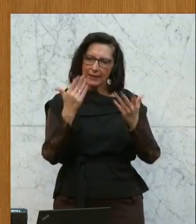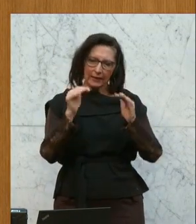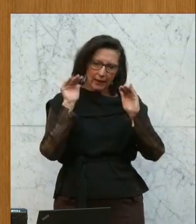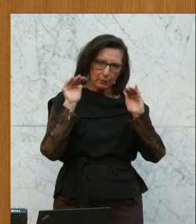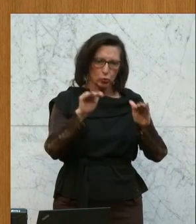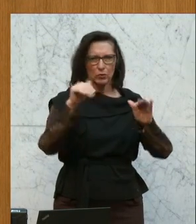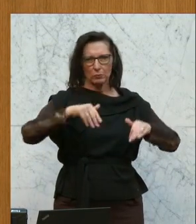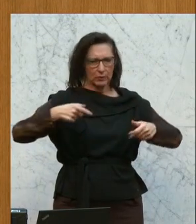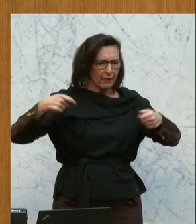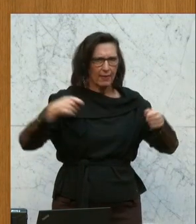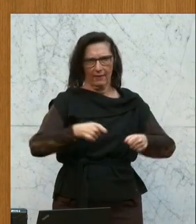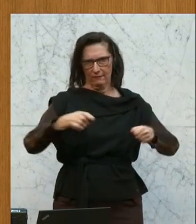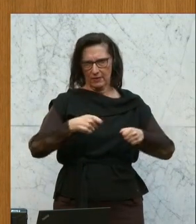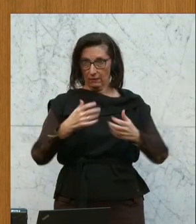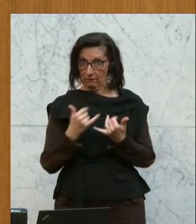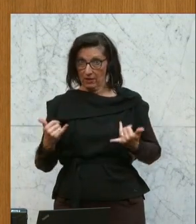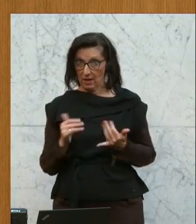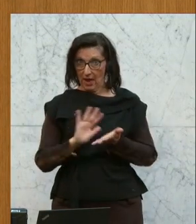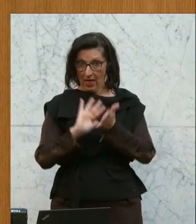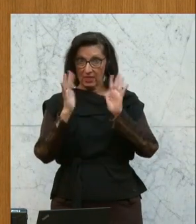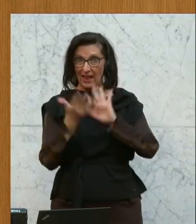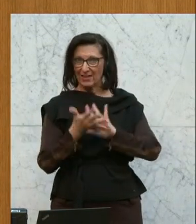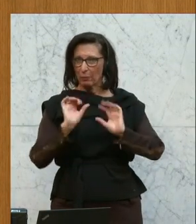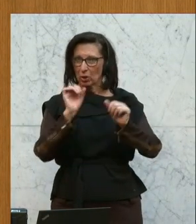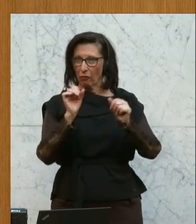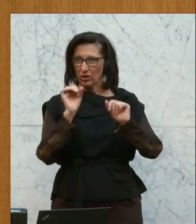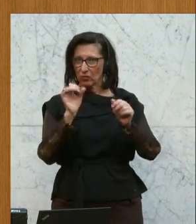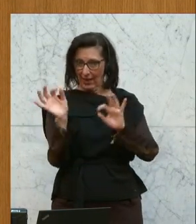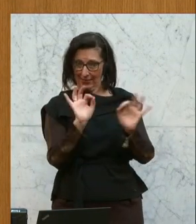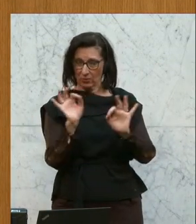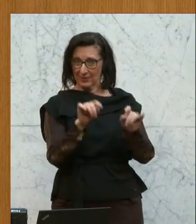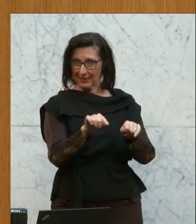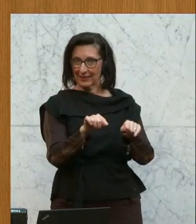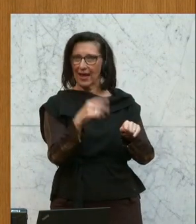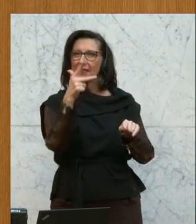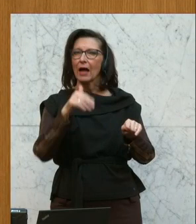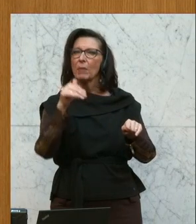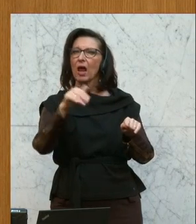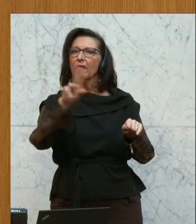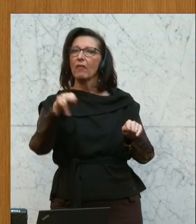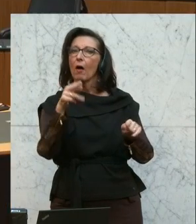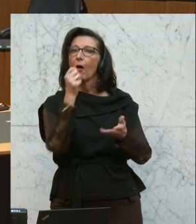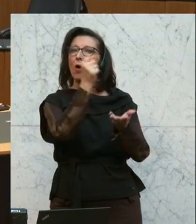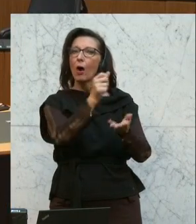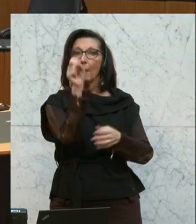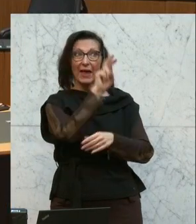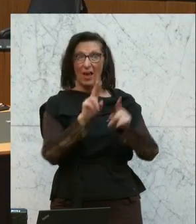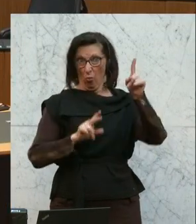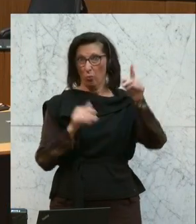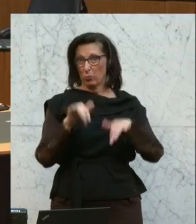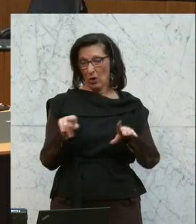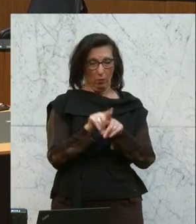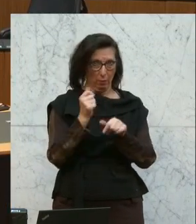investieren. Das tun wir mit der Transformationsoffensive in der Industrie mit fast 3 Milliarden Euro. Wir müssen das auch EU-weit entsprechend tun.